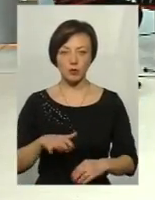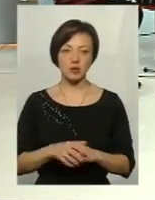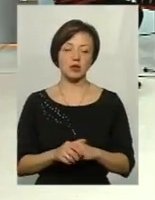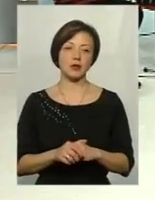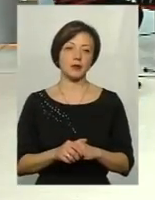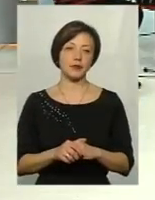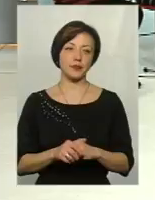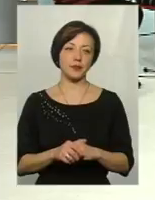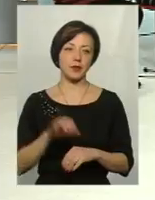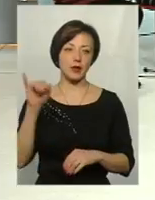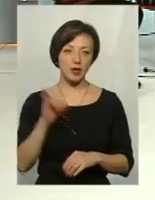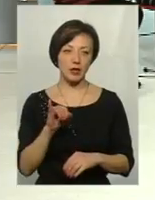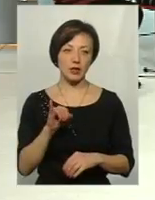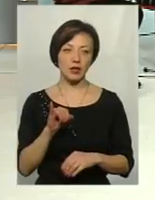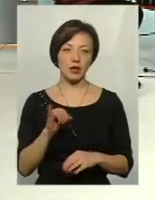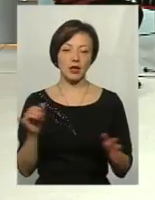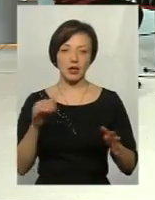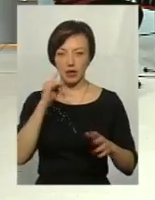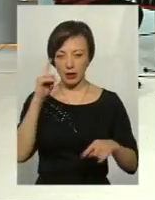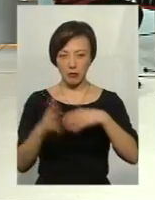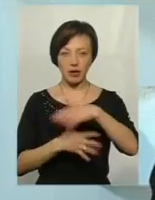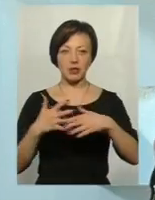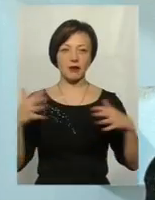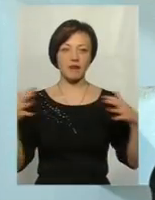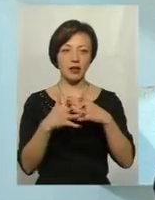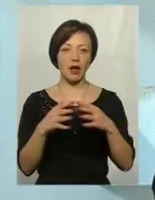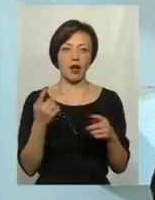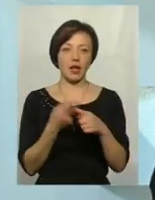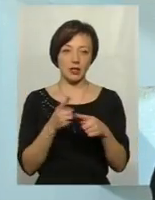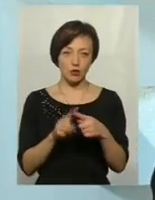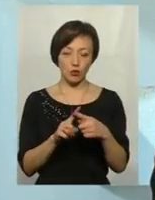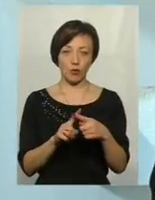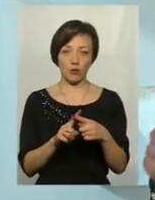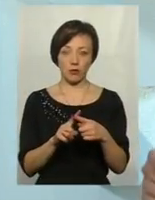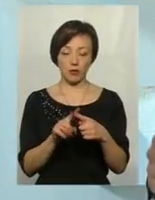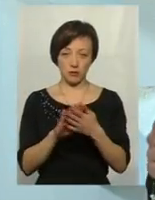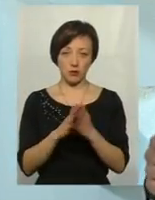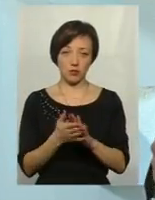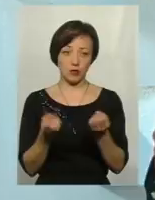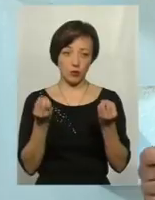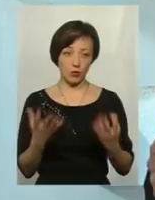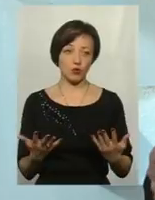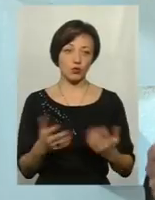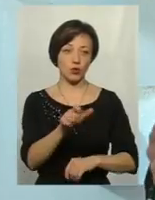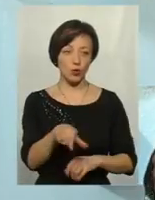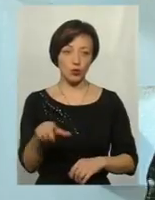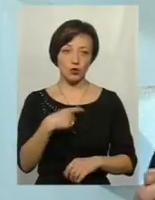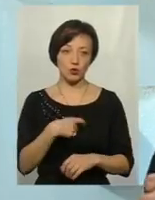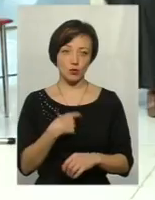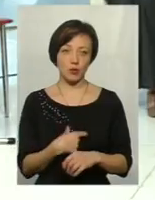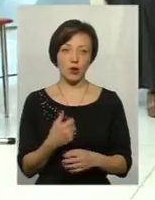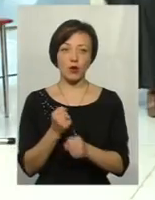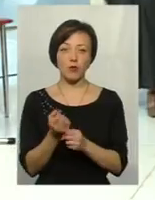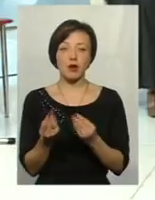Донецької областей, і гібридна війна, і на фоні тому просто-напросто люди собі роблять